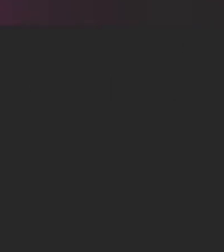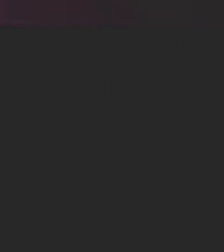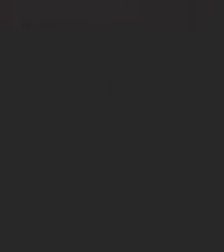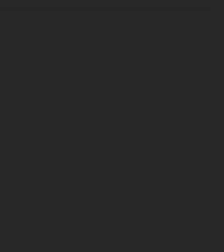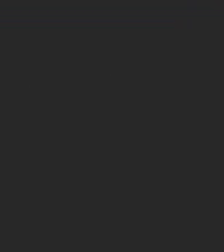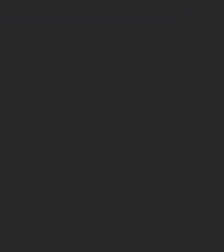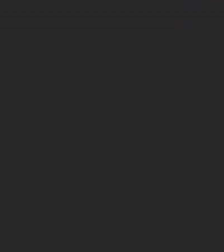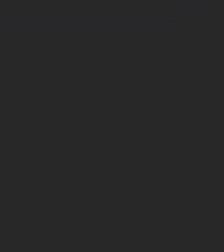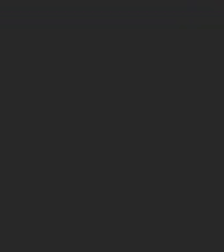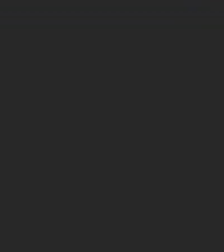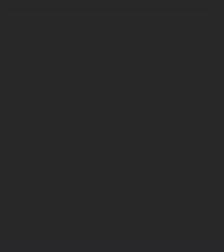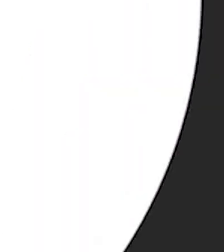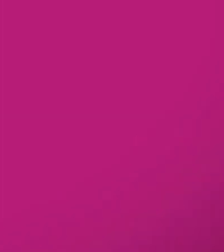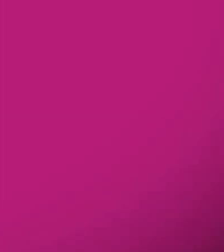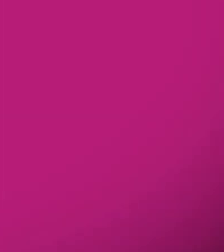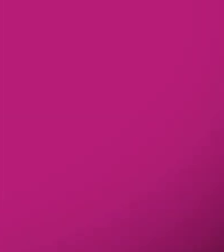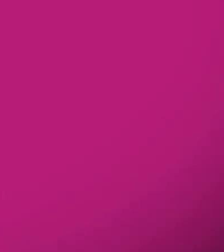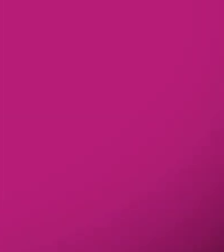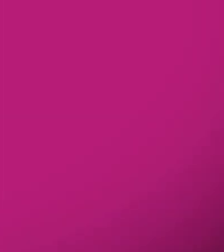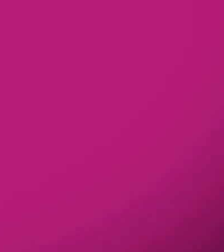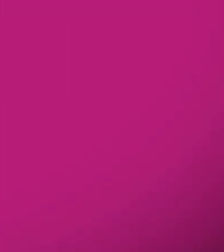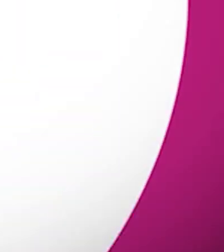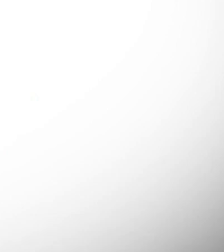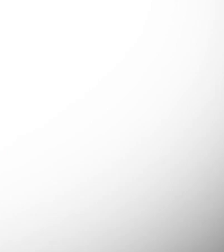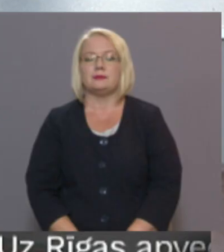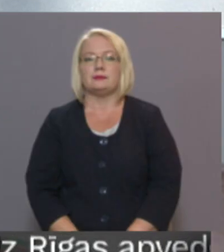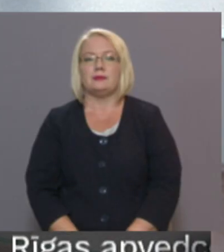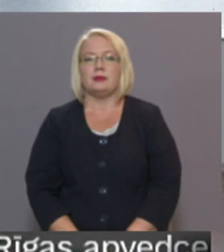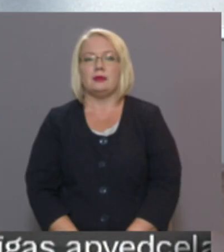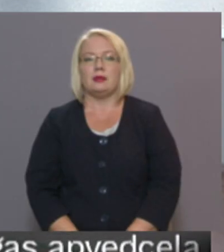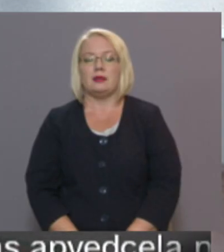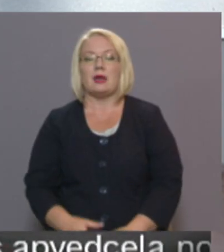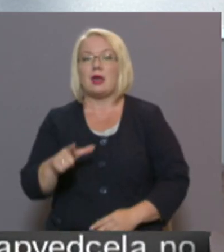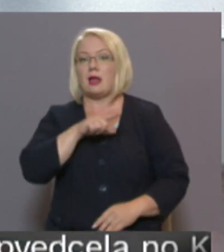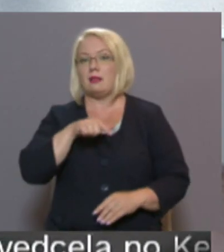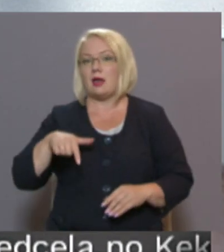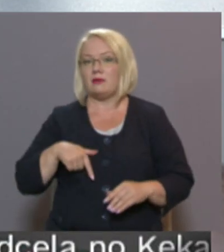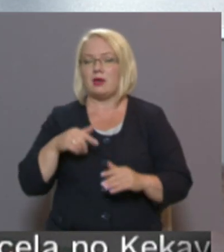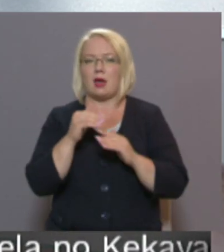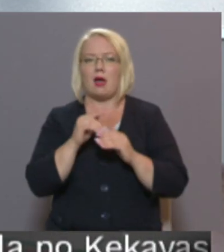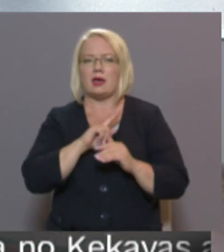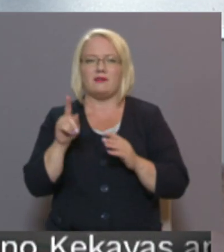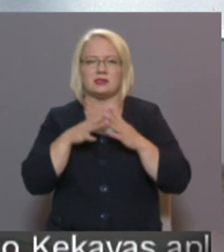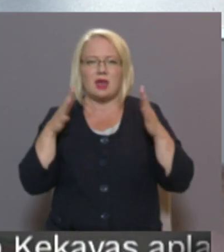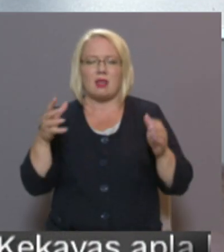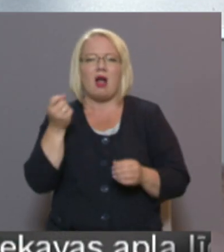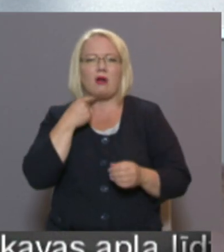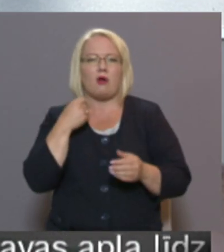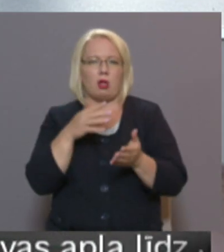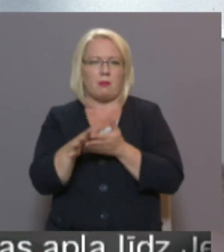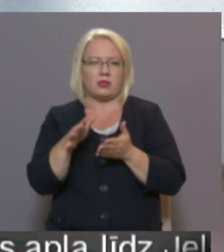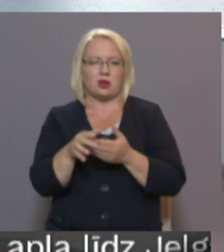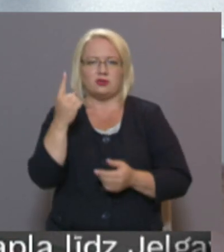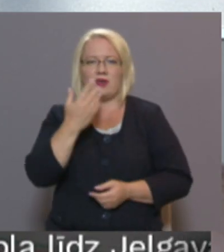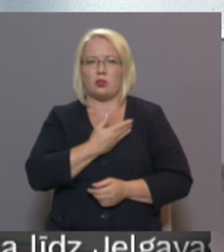Re! Viss ēters ir te! Latvijā ir augstākais alkoholu patēriņš uz vienu